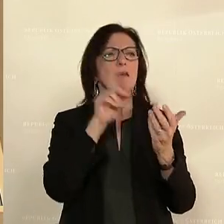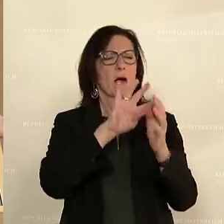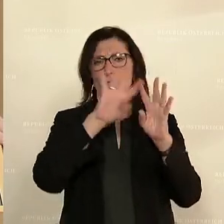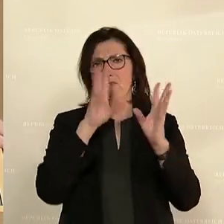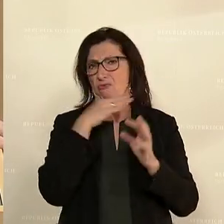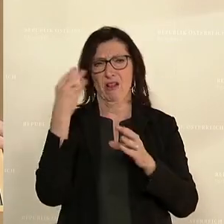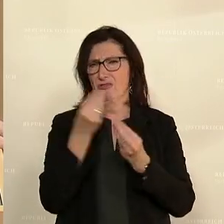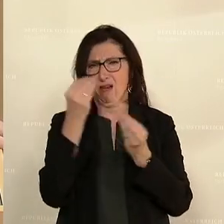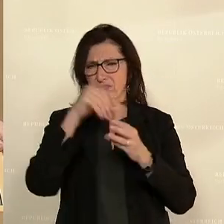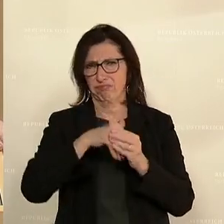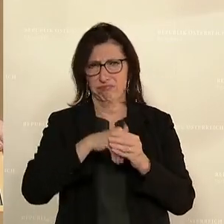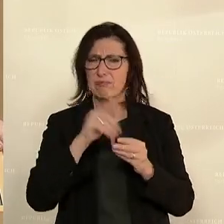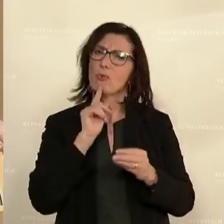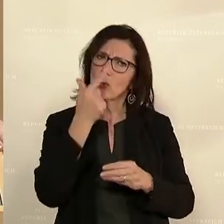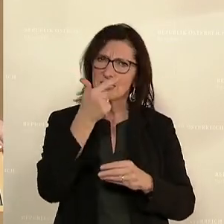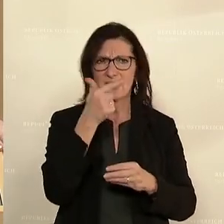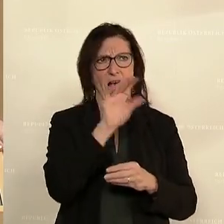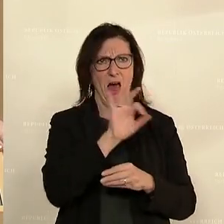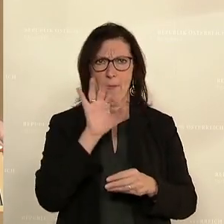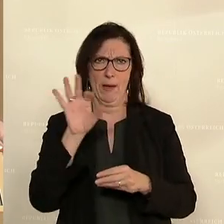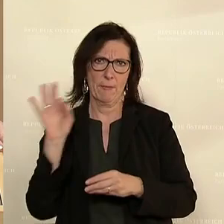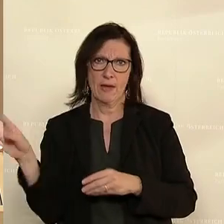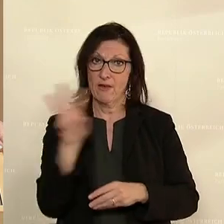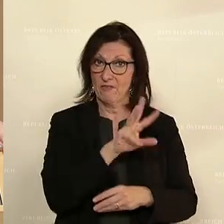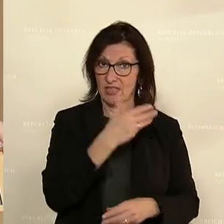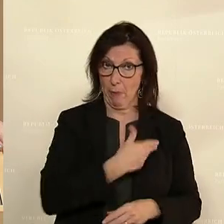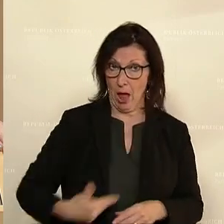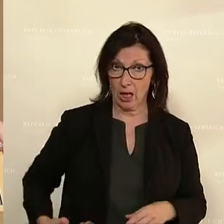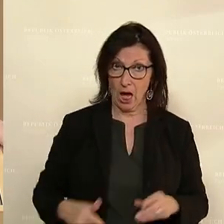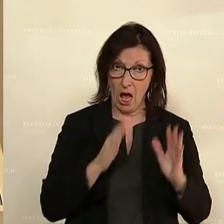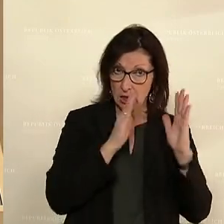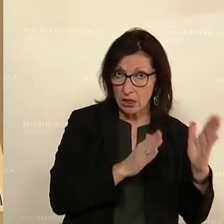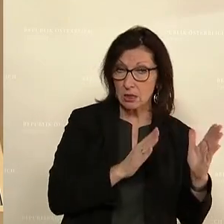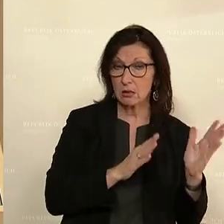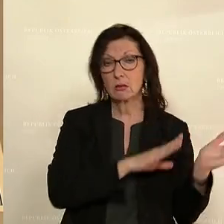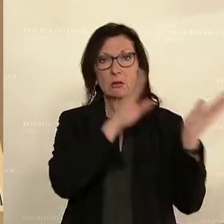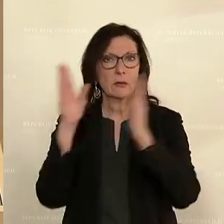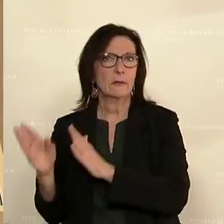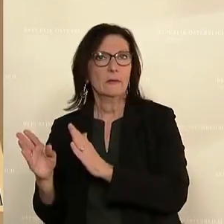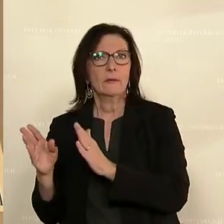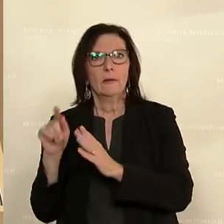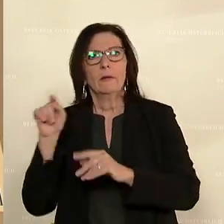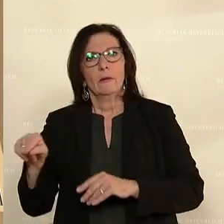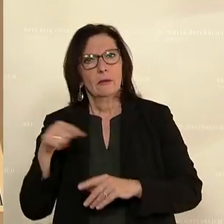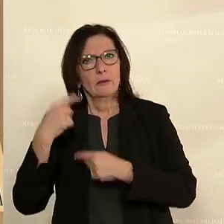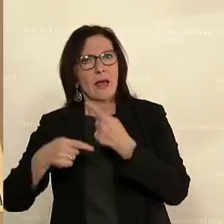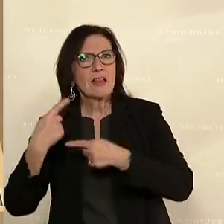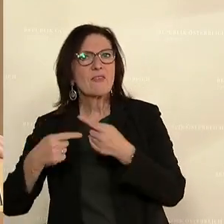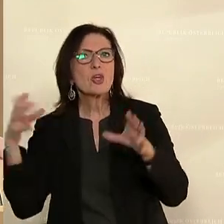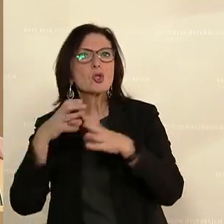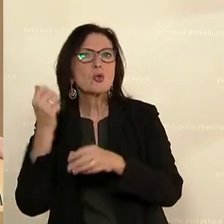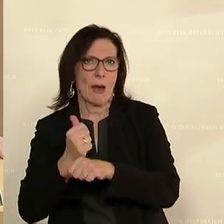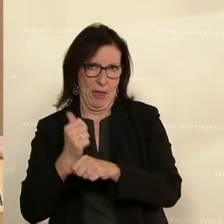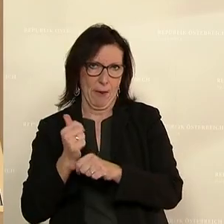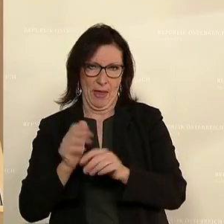werfen, einerseits auf den Westbalkan und dann auch auf die Arbeit in der Entwicklungszusammenarbeit.